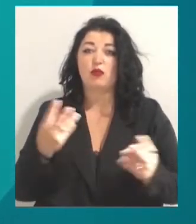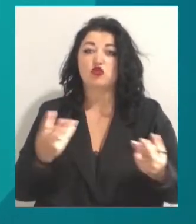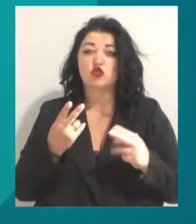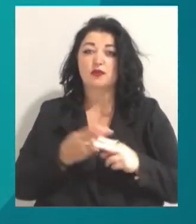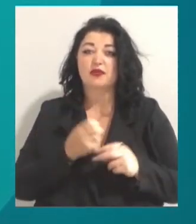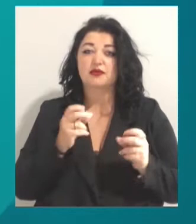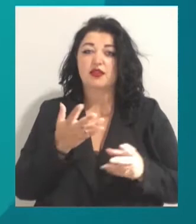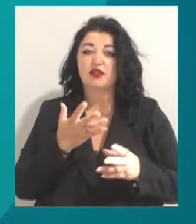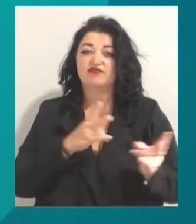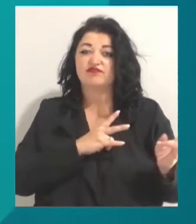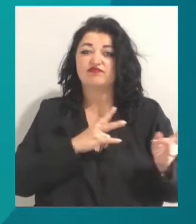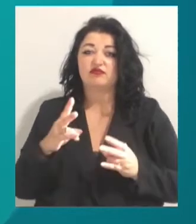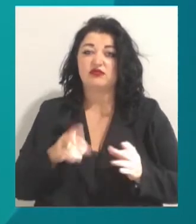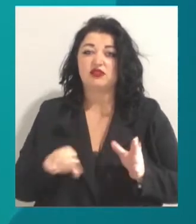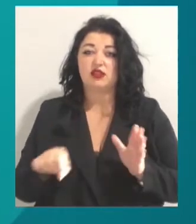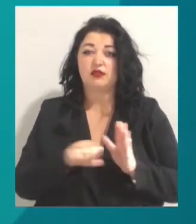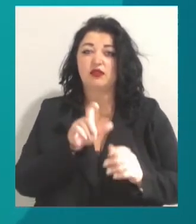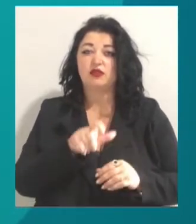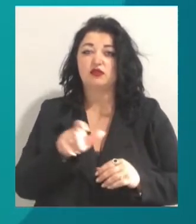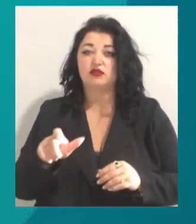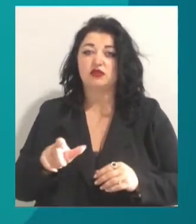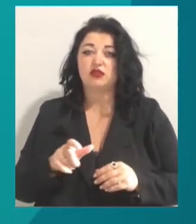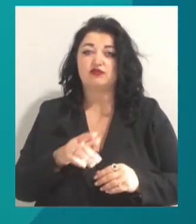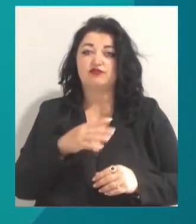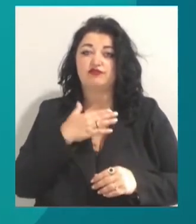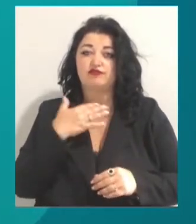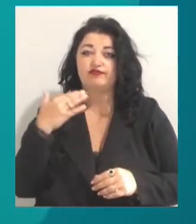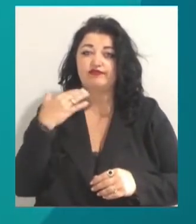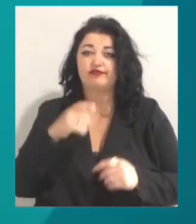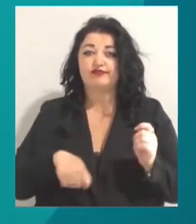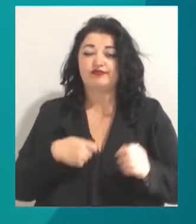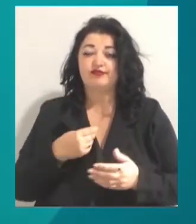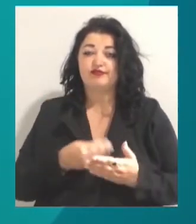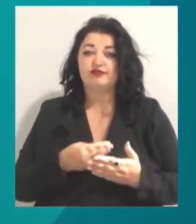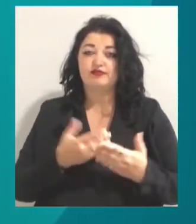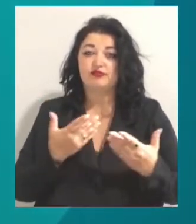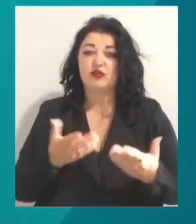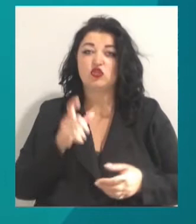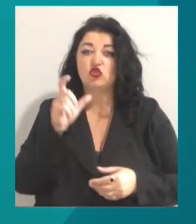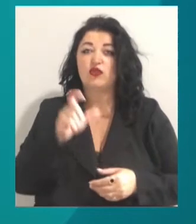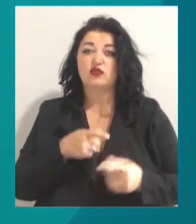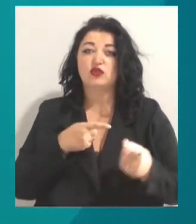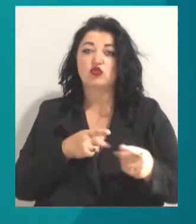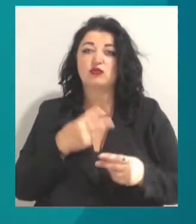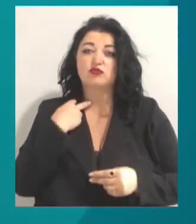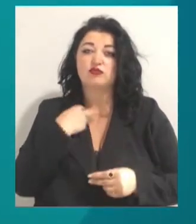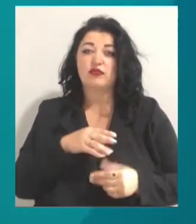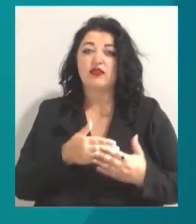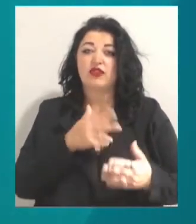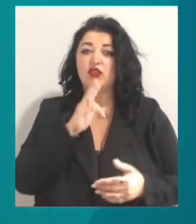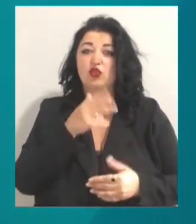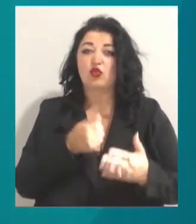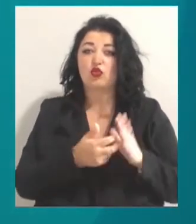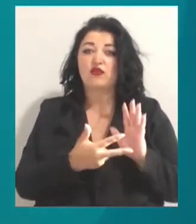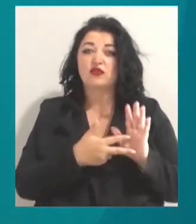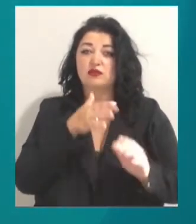яке спричинило загибель людей, минову шкоду в особливо великому розмірі або інші тяжкі наслідки. Чоловіку загрожує позбавлення волі на строк від 3 до 8